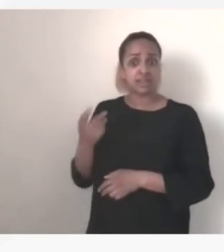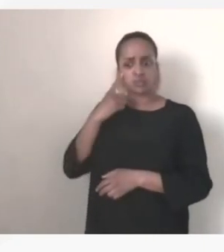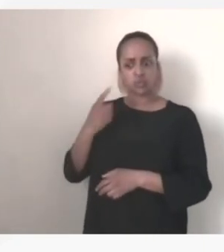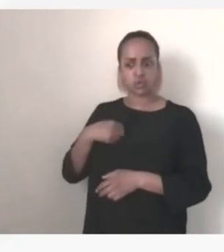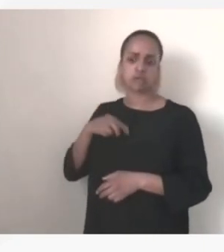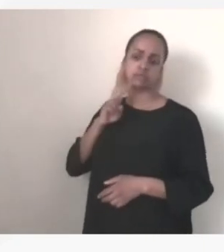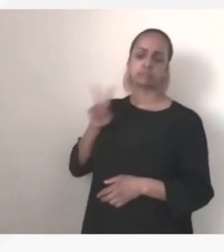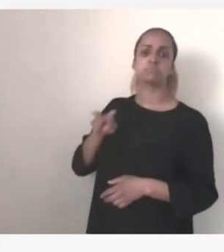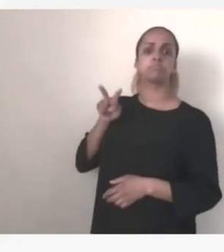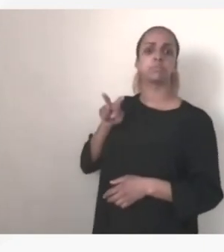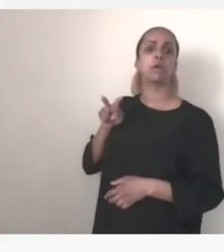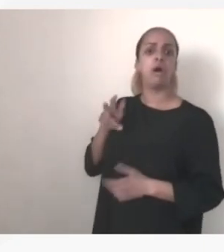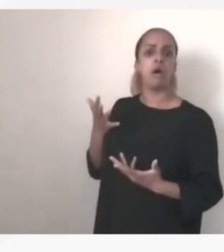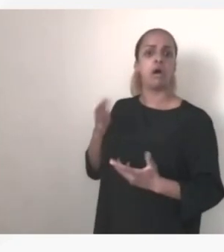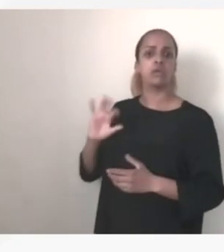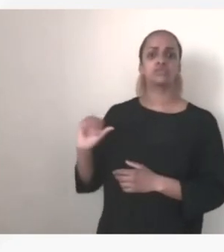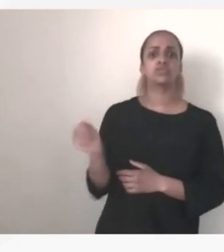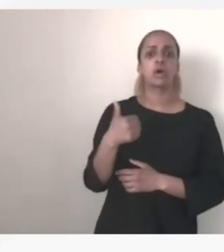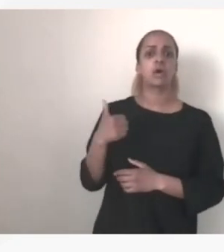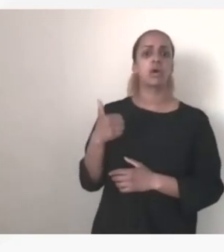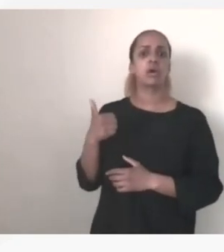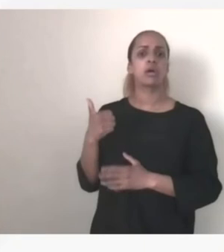chacun encore une fois met en place